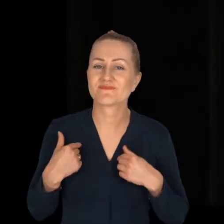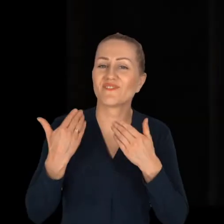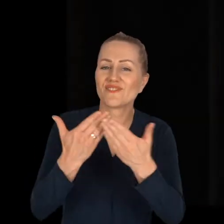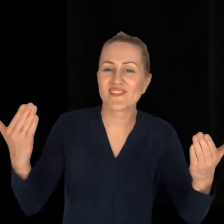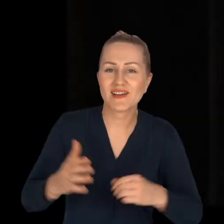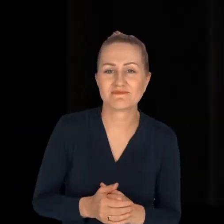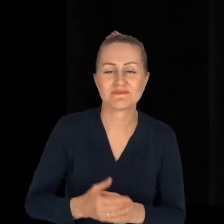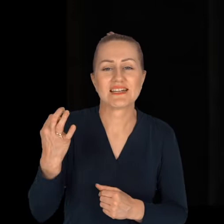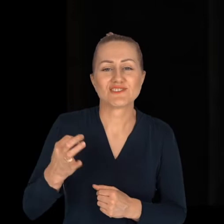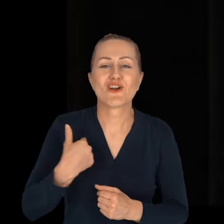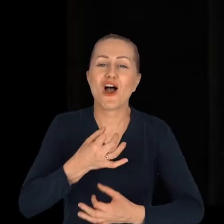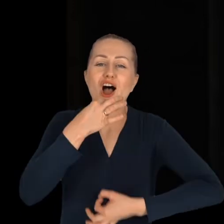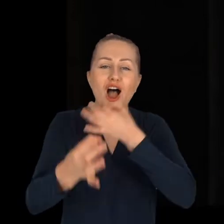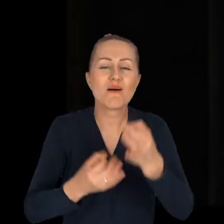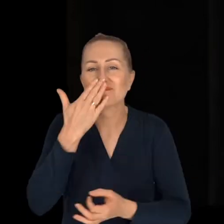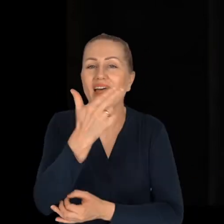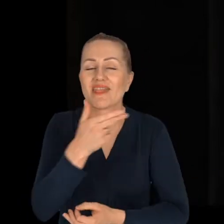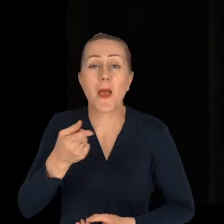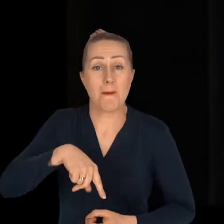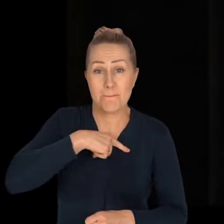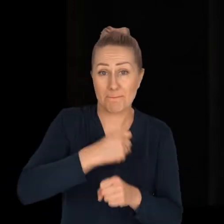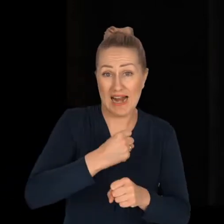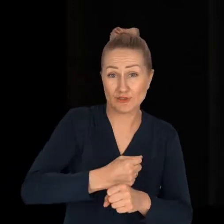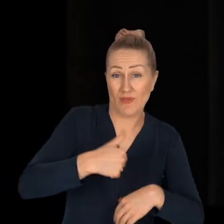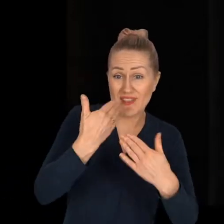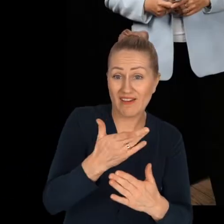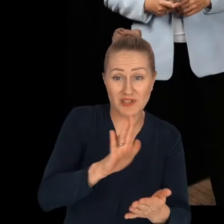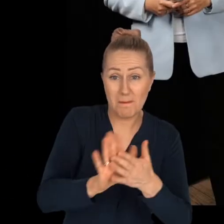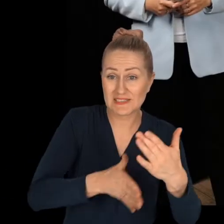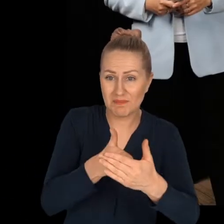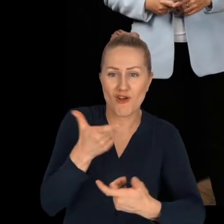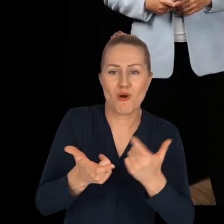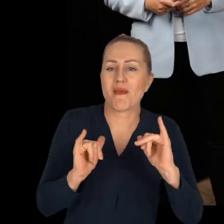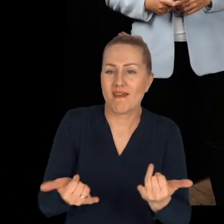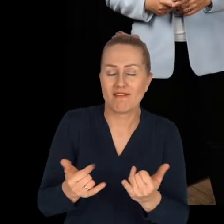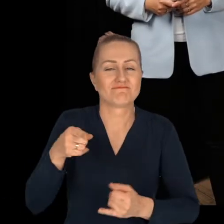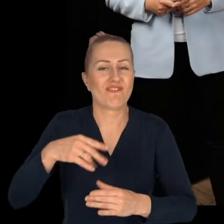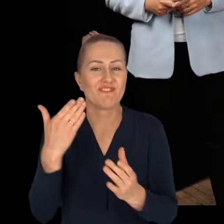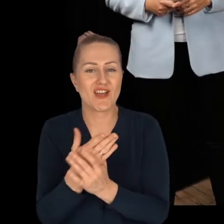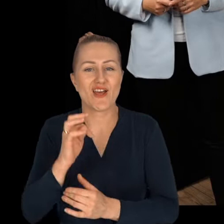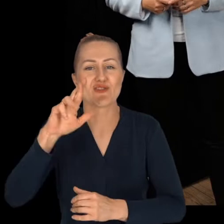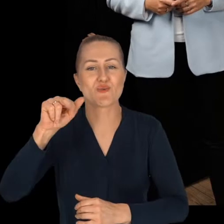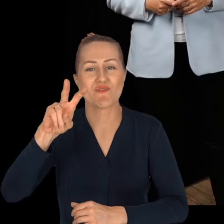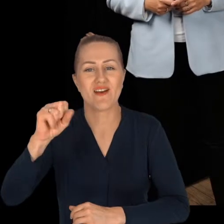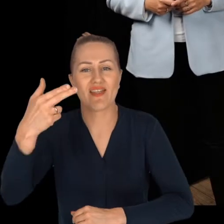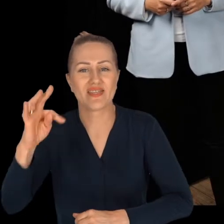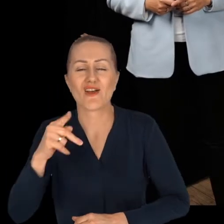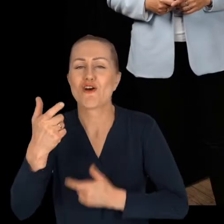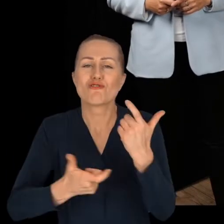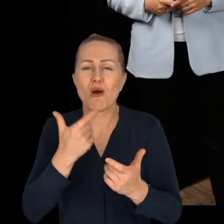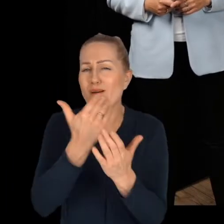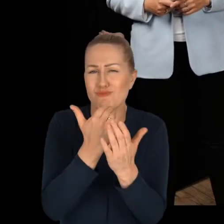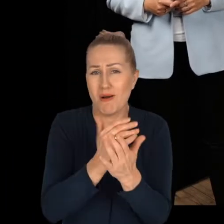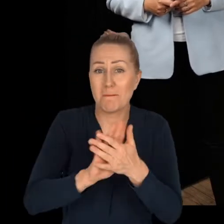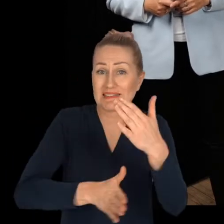Witamy. Dziś opowiemy Wam jak być pracodawcą bez barier. Firma Truvant realizuje program No